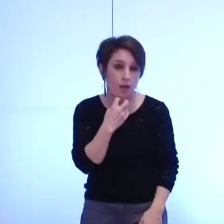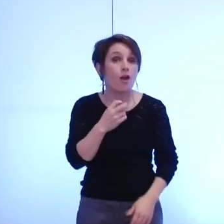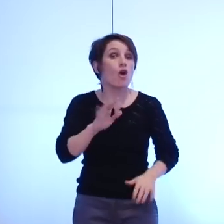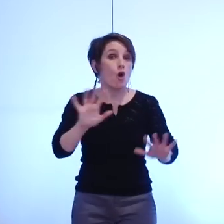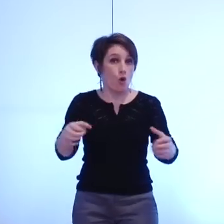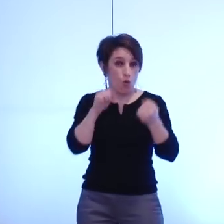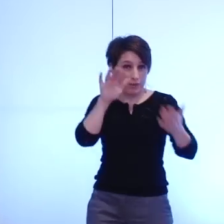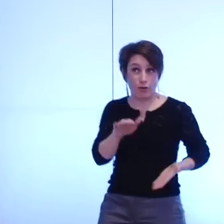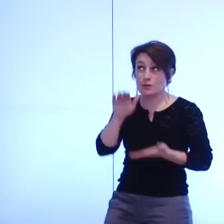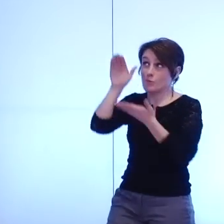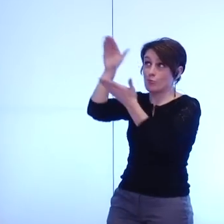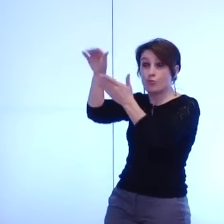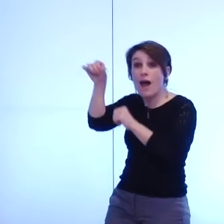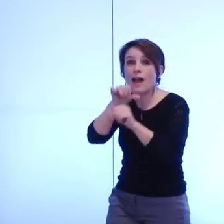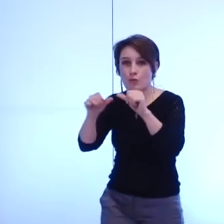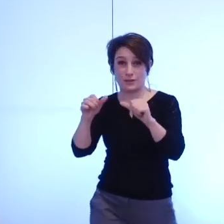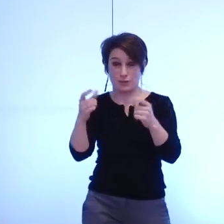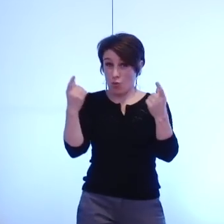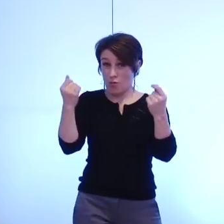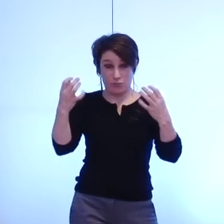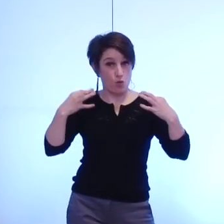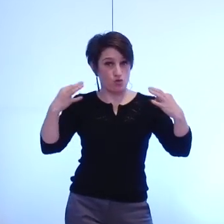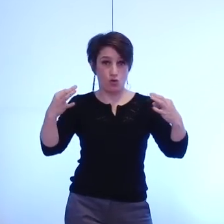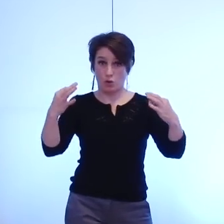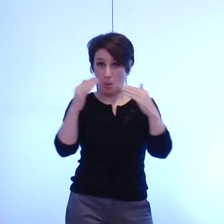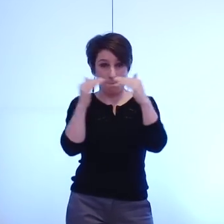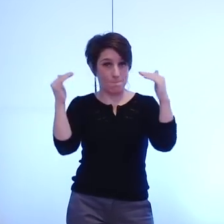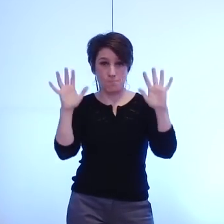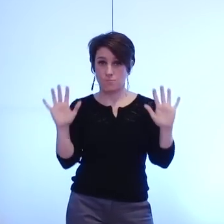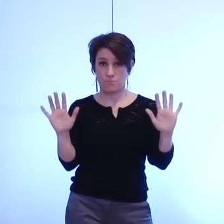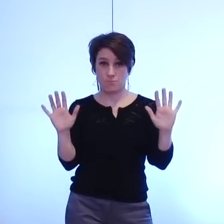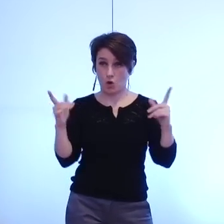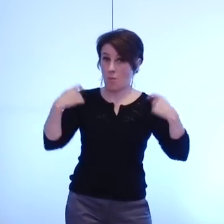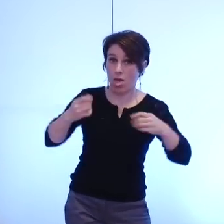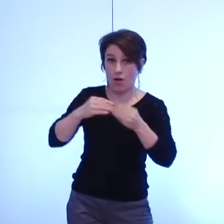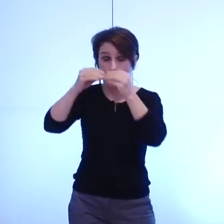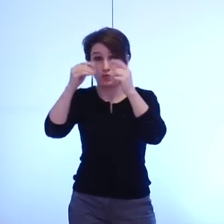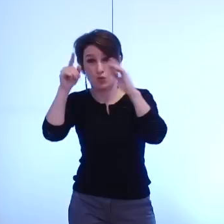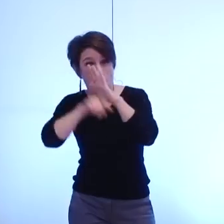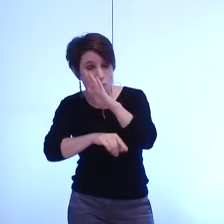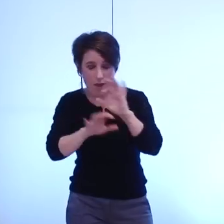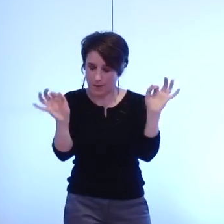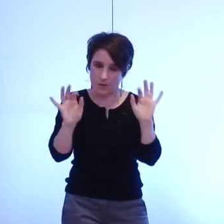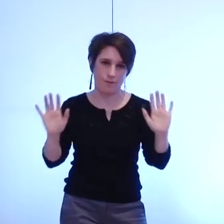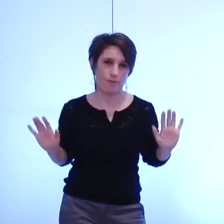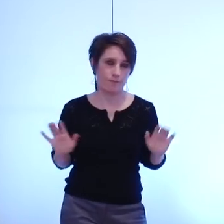se feront à neutralité financière dans le cadre des discussions avec l'ACLECT